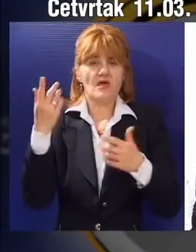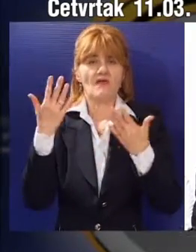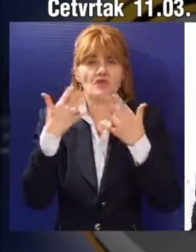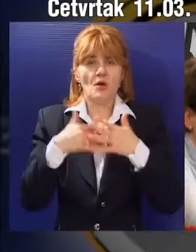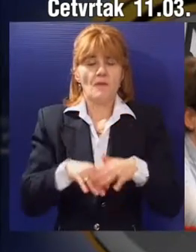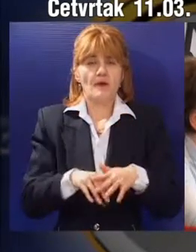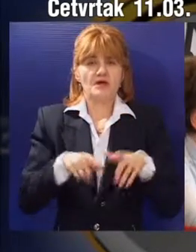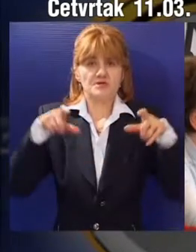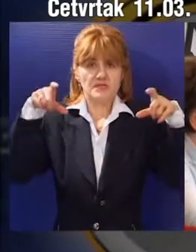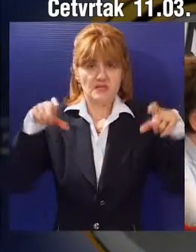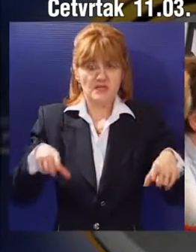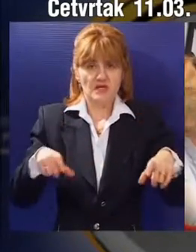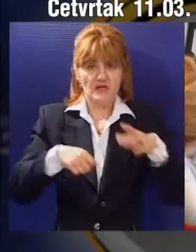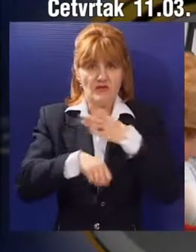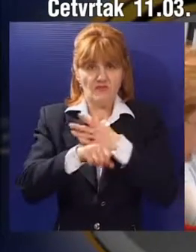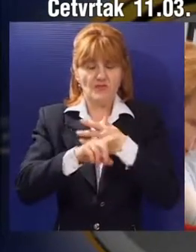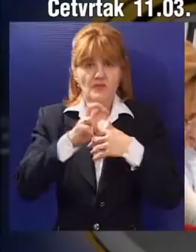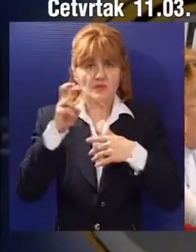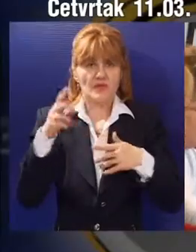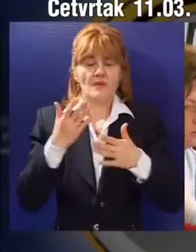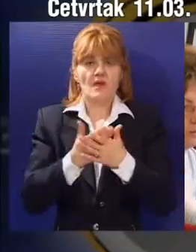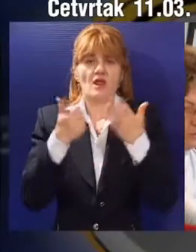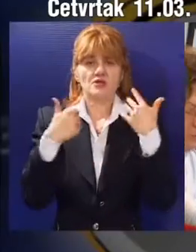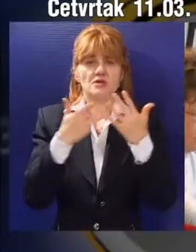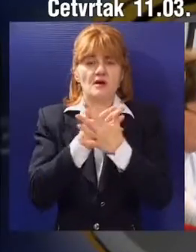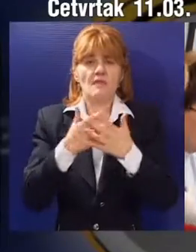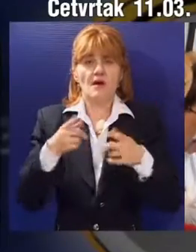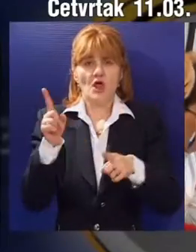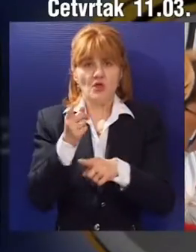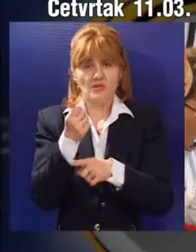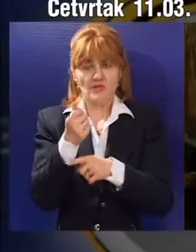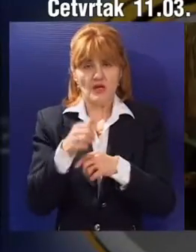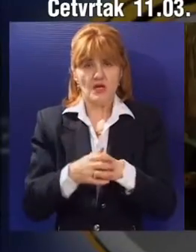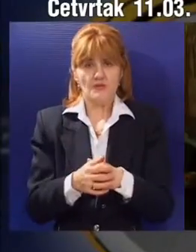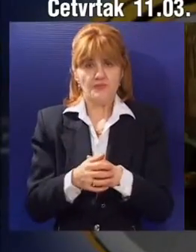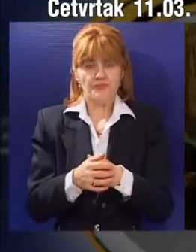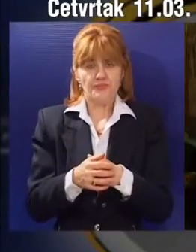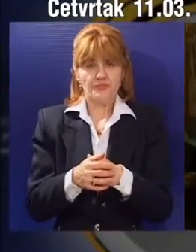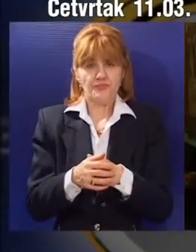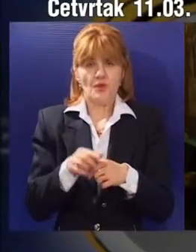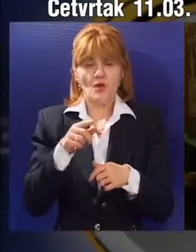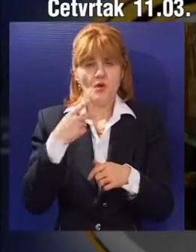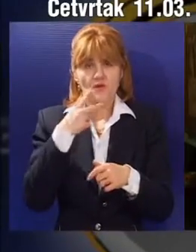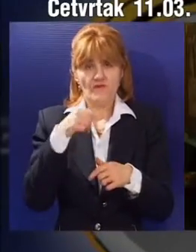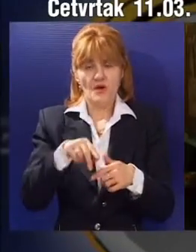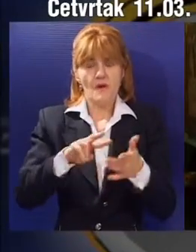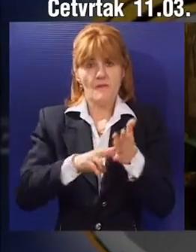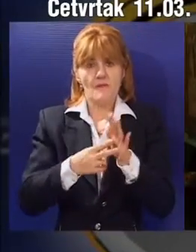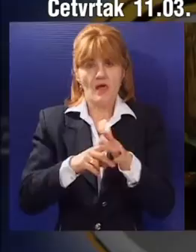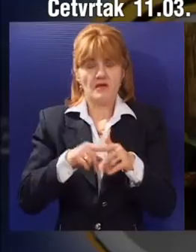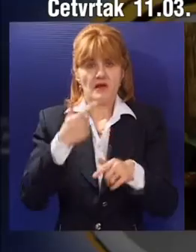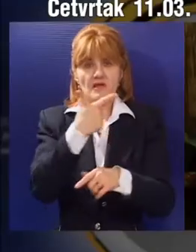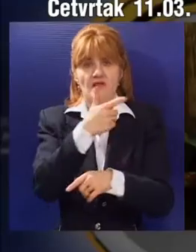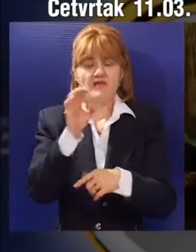-komunalnog preduzeća Stadion izdvojeno 60 miliona dinara. Moram da kažem da je u odnosu na planirano obim rebalansom 2009.